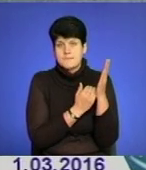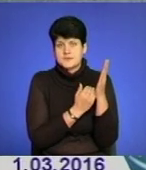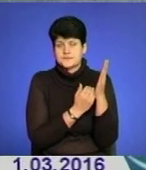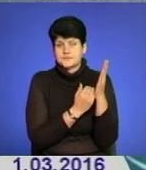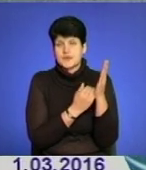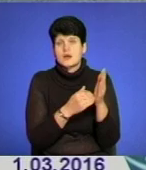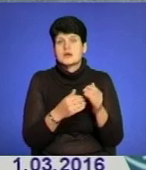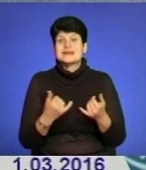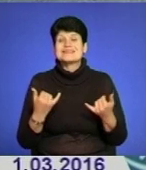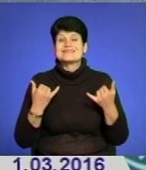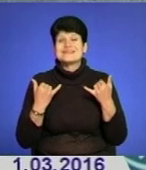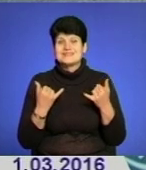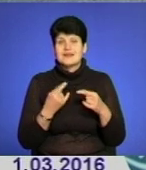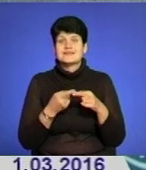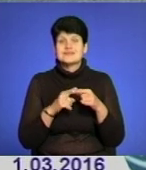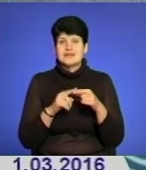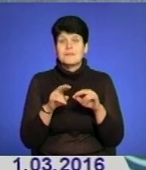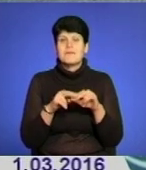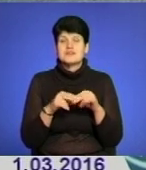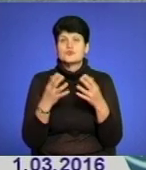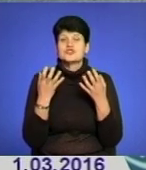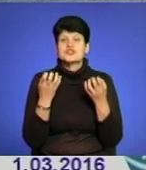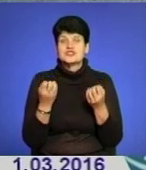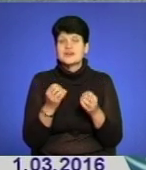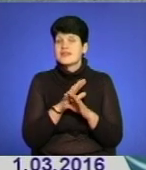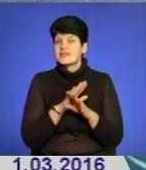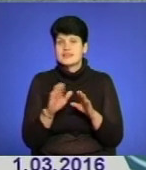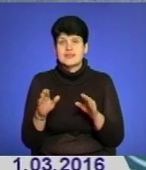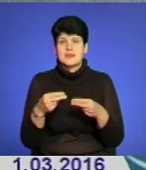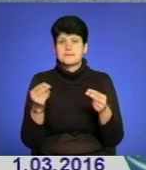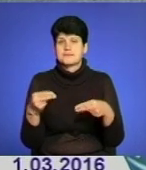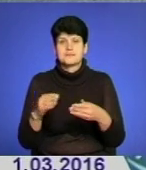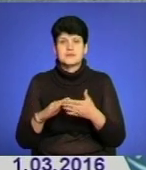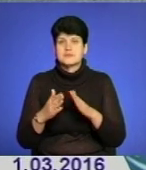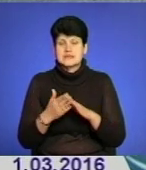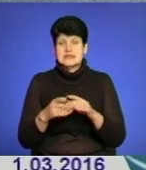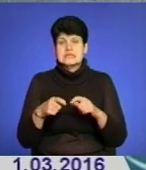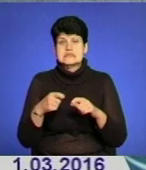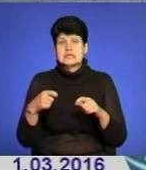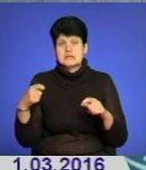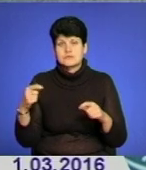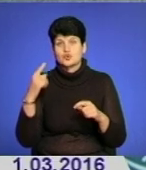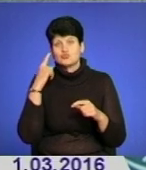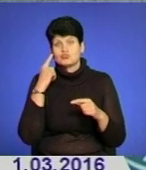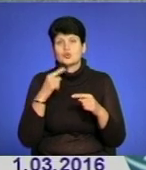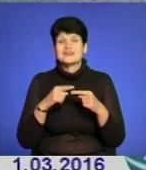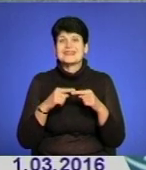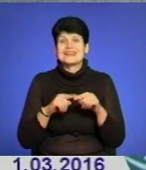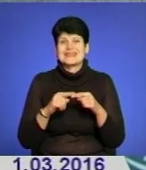Ну зараз такий паспорт бюджетної програми ще не укладено. Затримка, я думаю, чисто технічна.